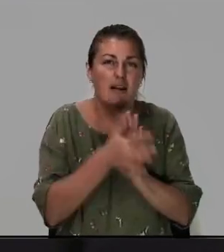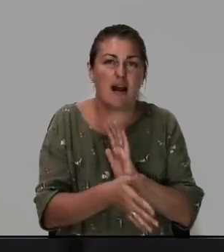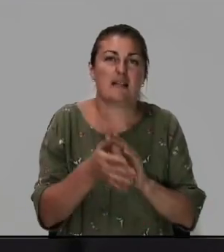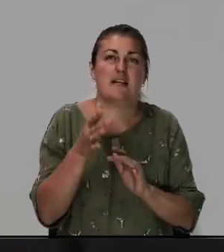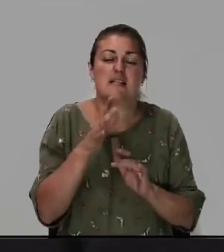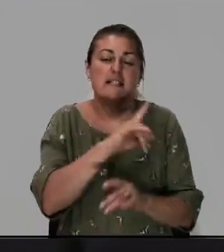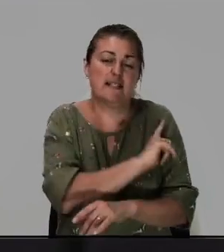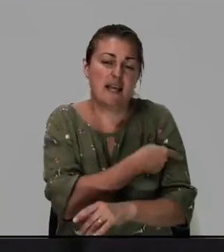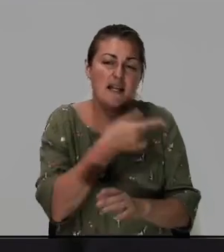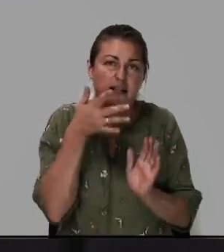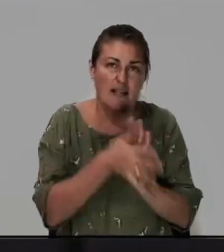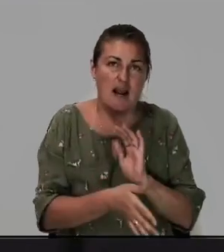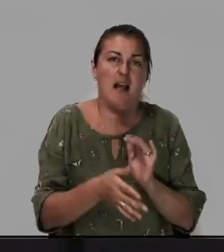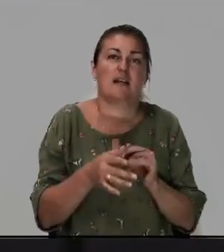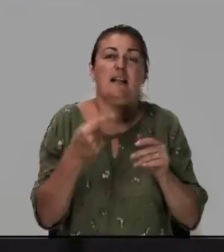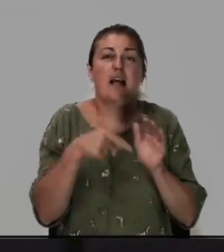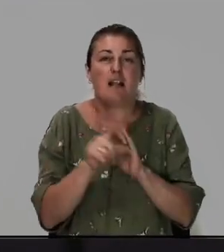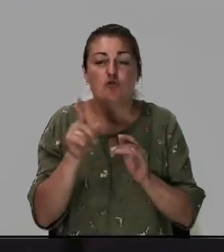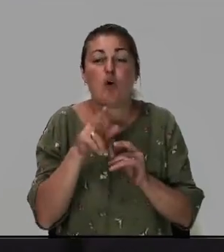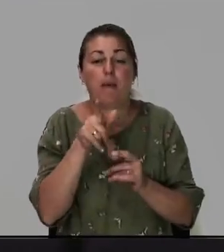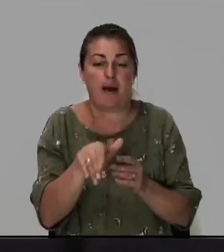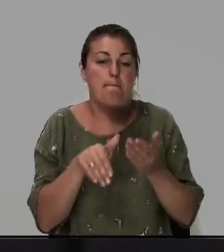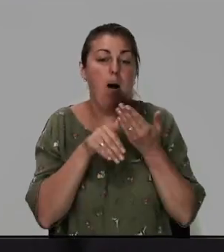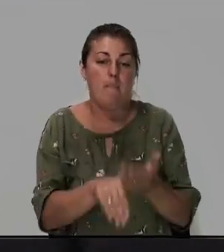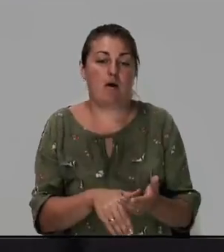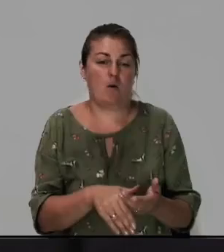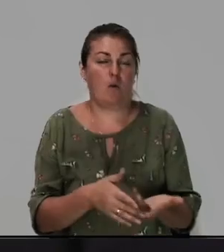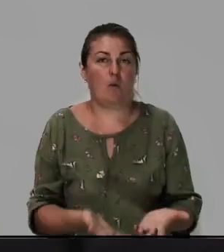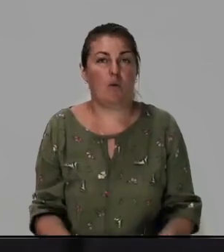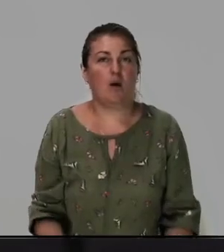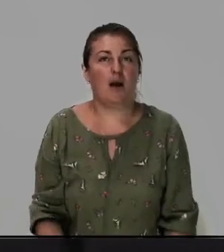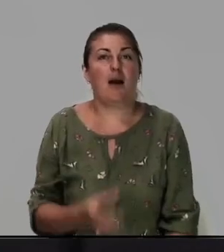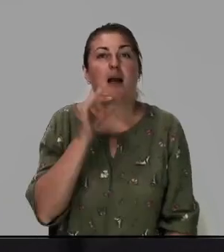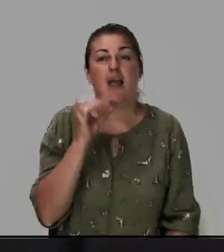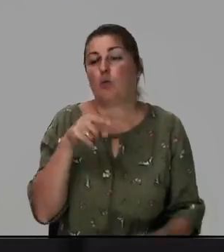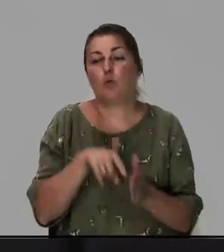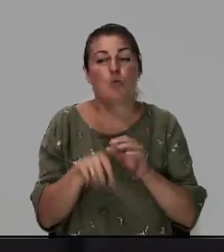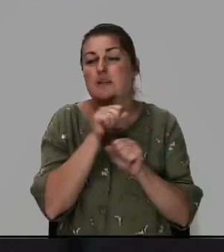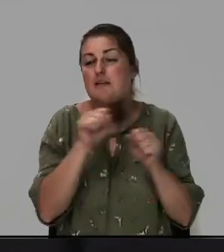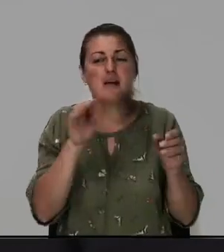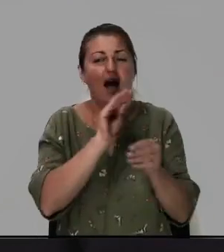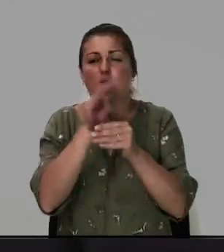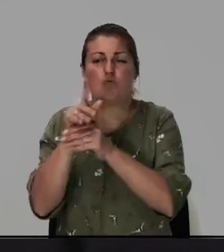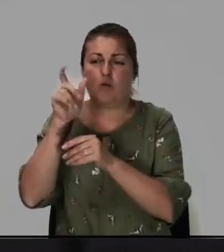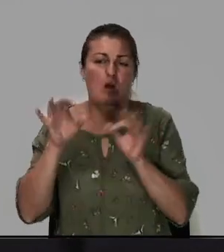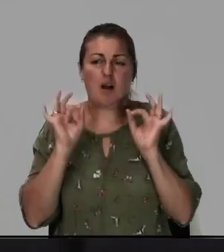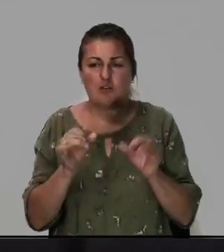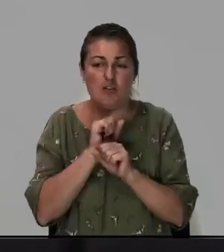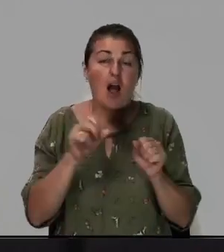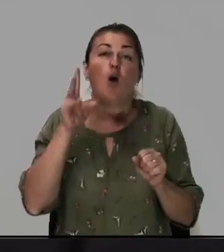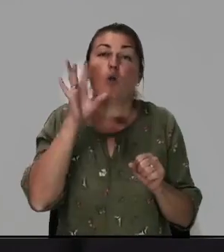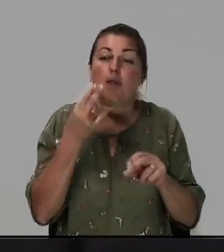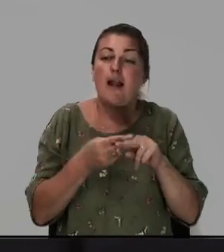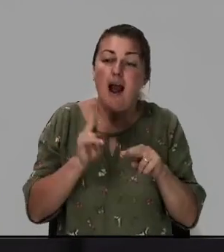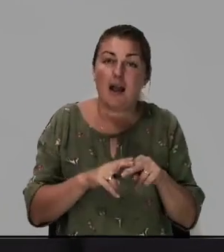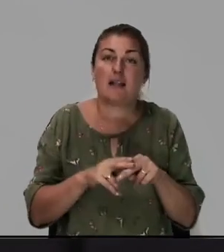силы для того чтобы им помогло и тут нельзя осуждать людей конечно но для